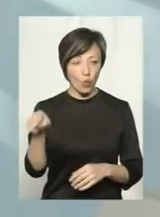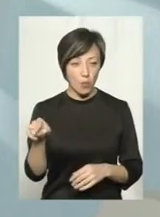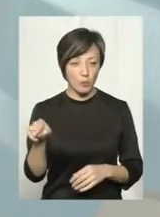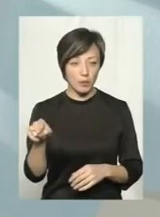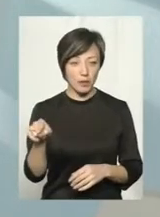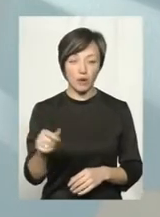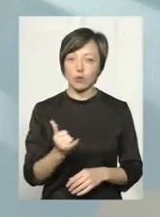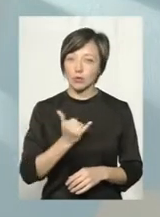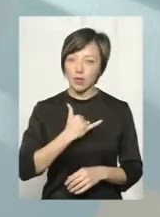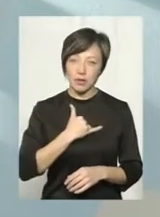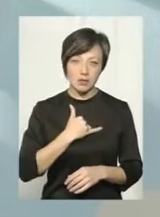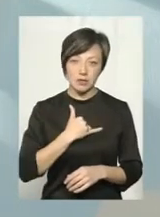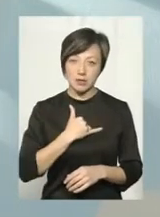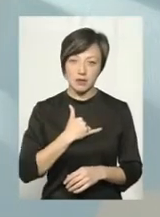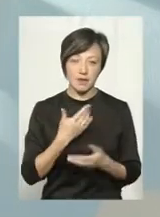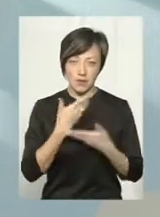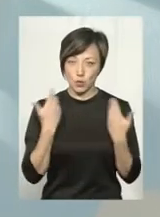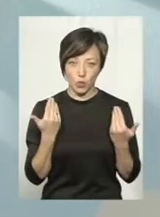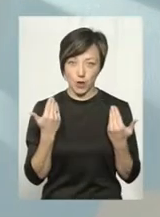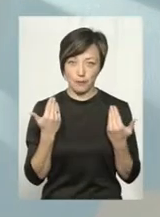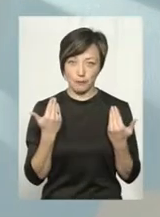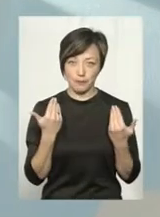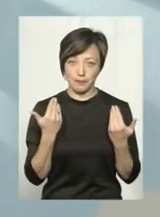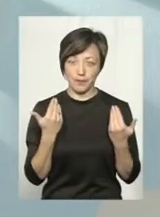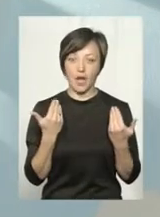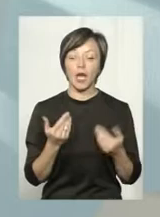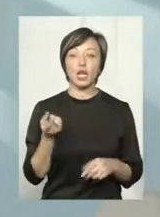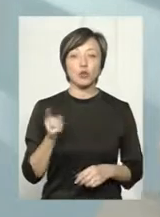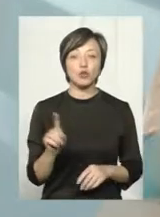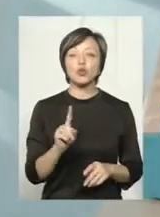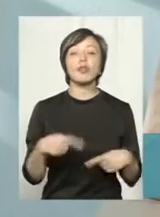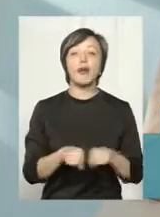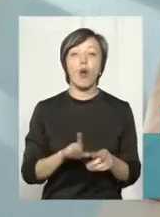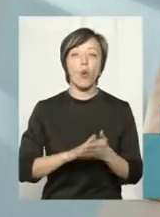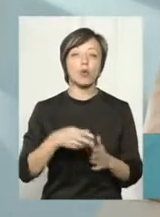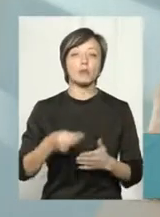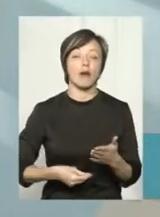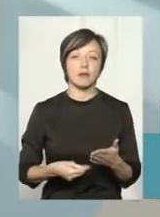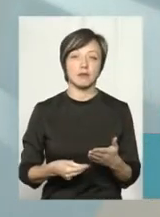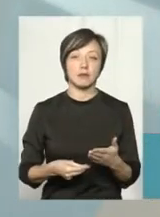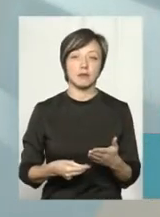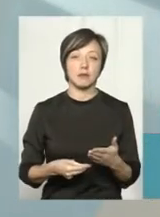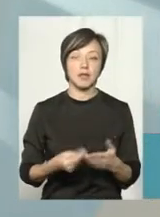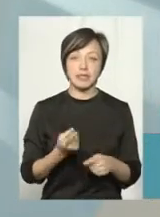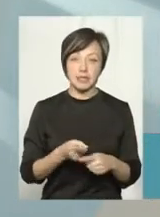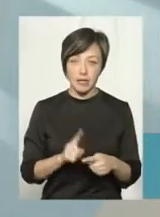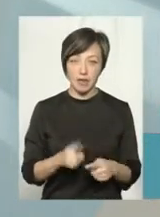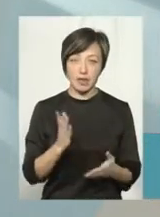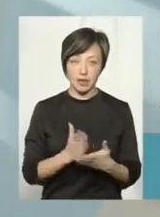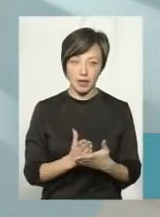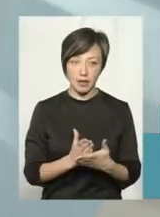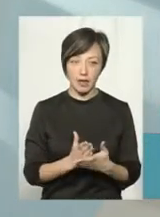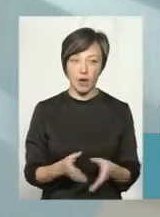у нас вона відсутня. Тому що, що таке контракт? Це є команда,